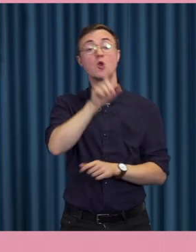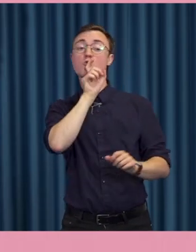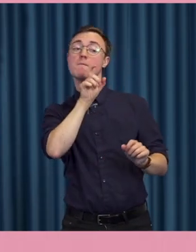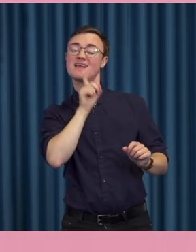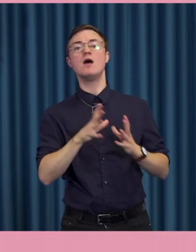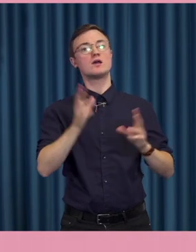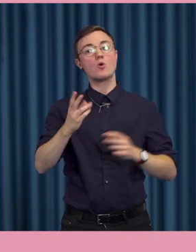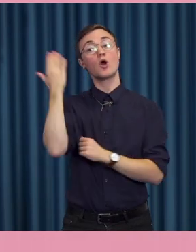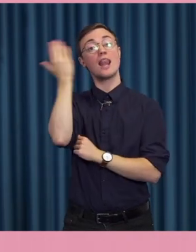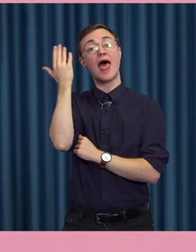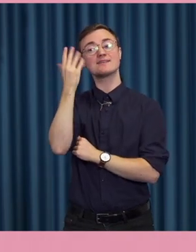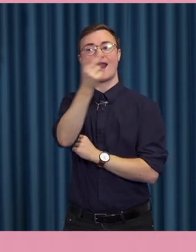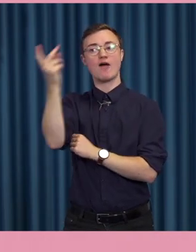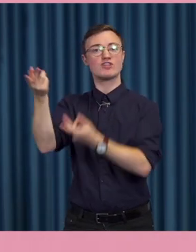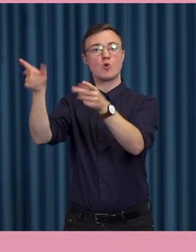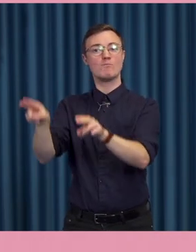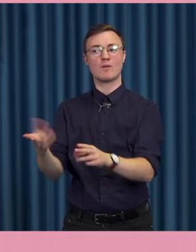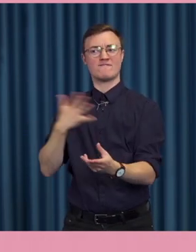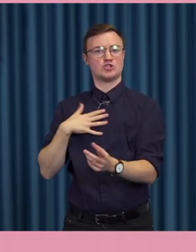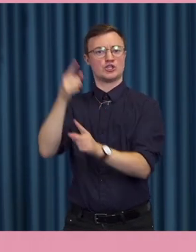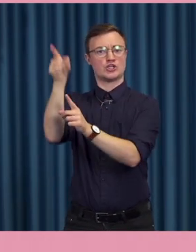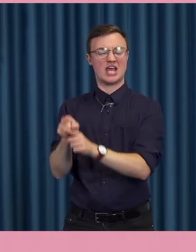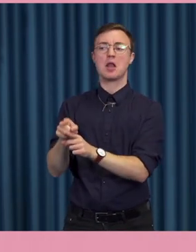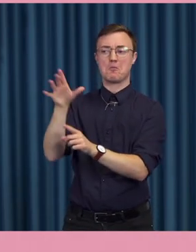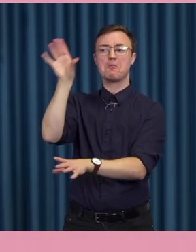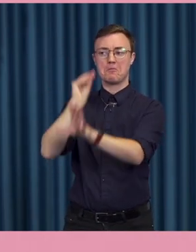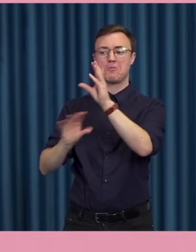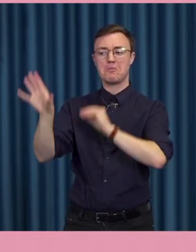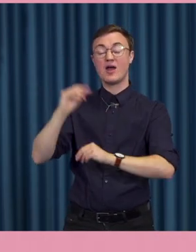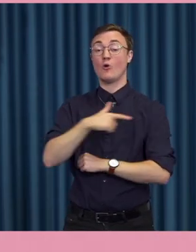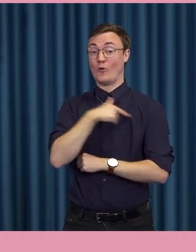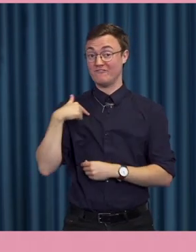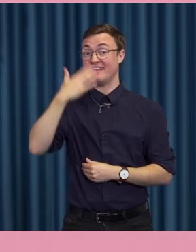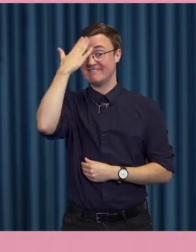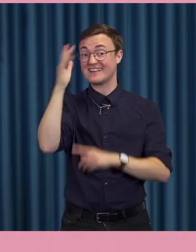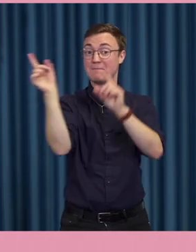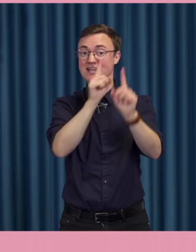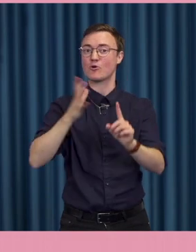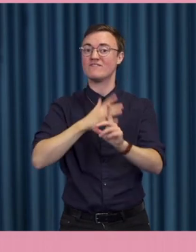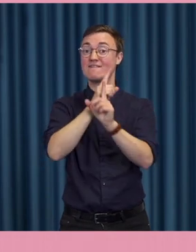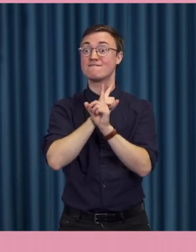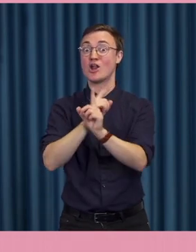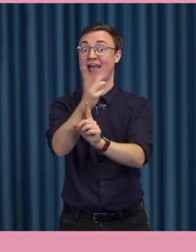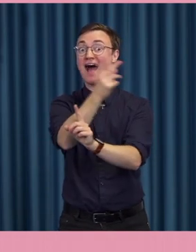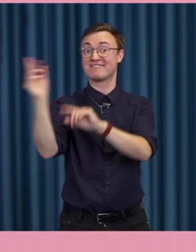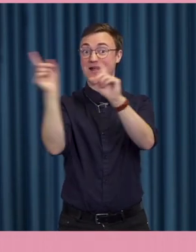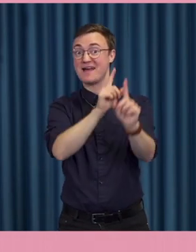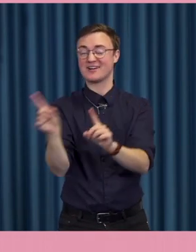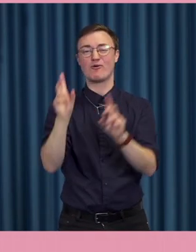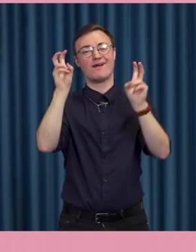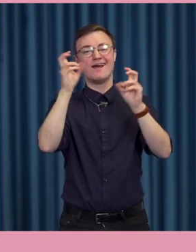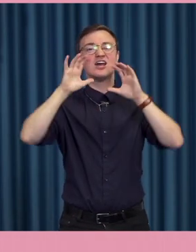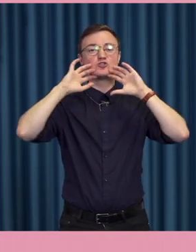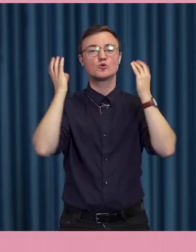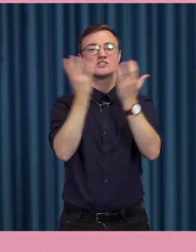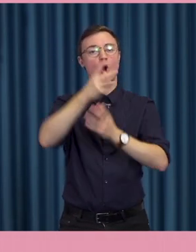läser också omdömen i väldigt stor utsträckning. Och det som vi vet är att människor gillar att följa andra människor. Vi brukar kalla det för social